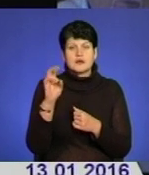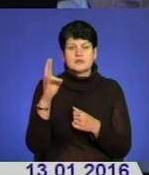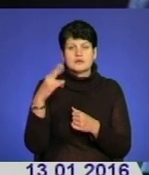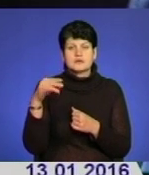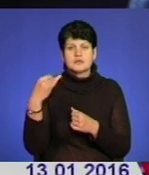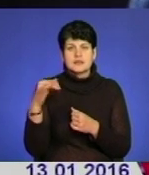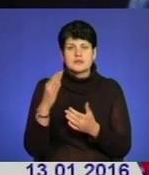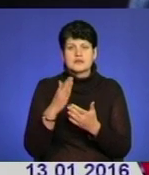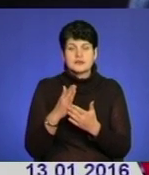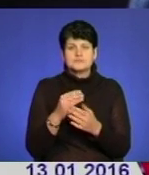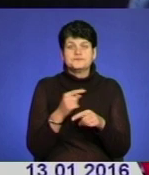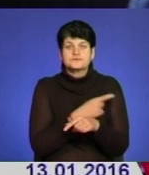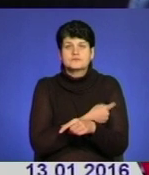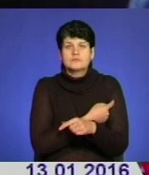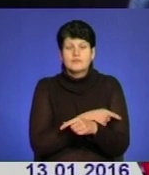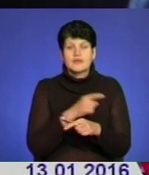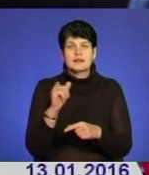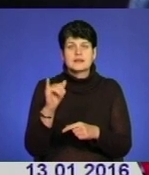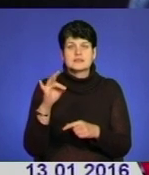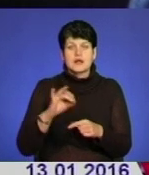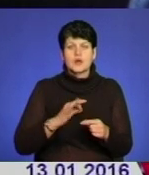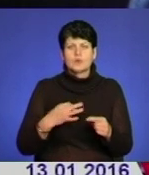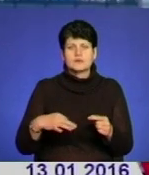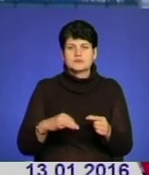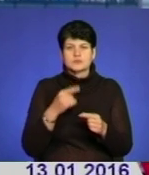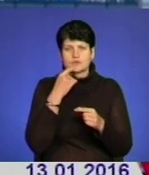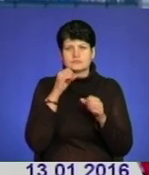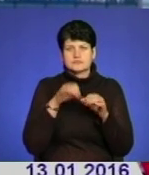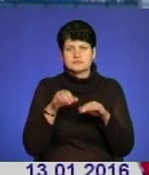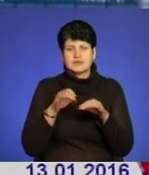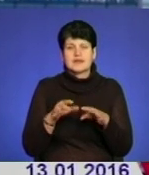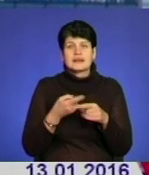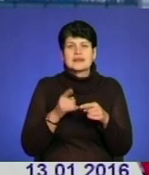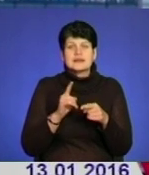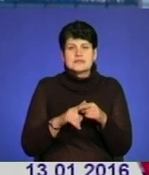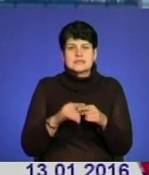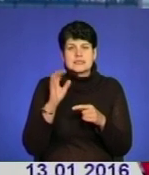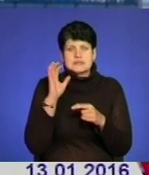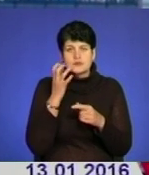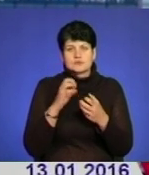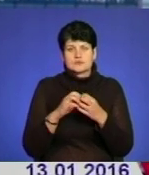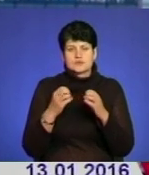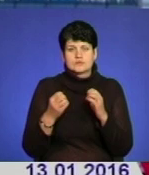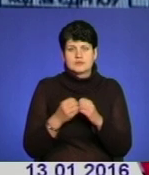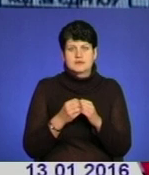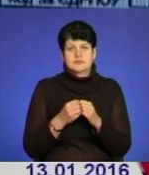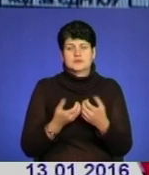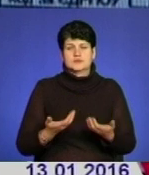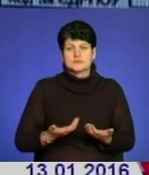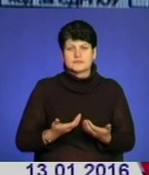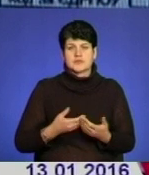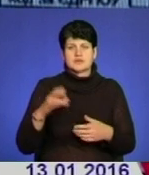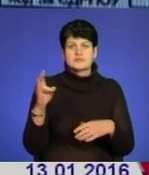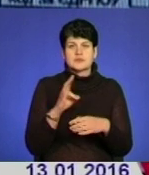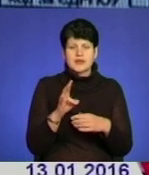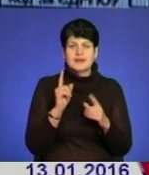клініці Ізраїлю. Проблема у тому, що пухлина в кишечнику кровоточить, і що хвилини це спричиняє серйозну загрозу життю священника. Як тільки